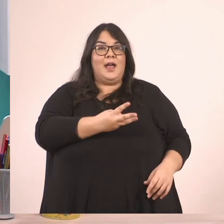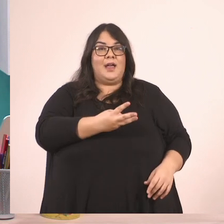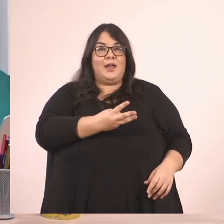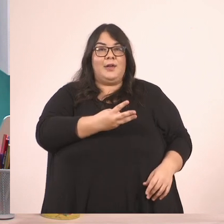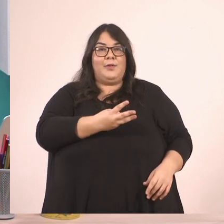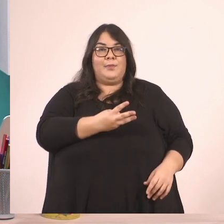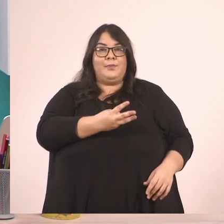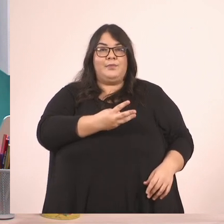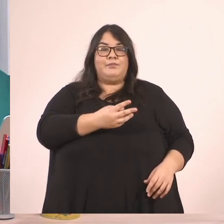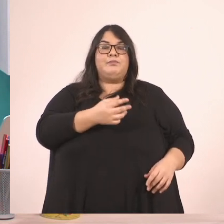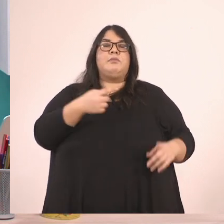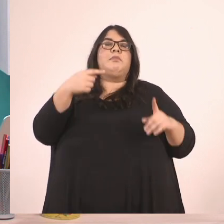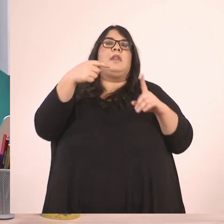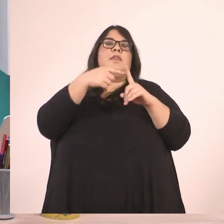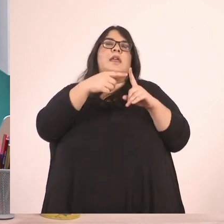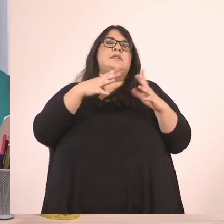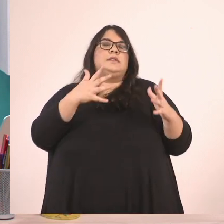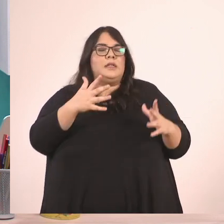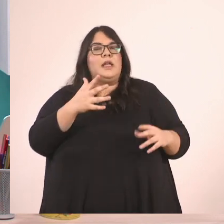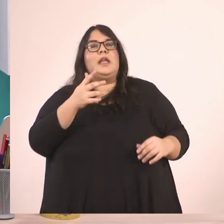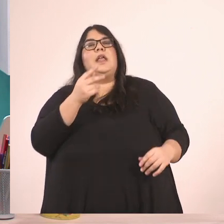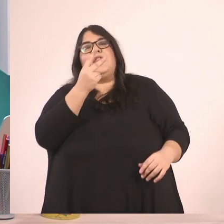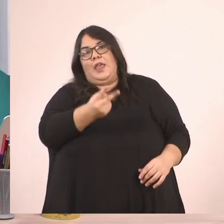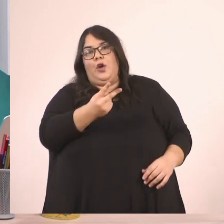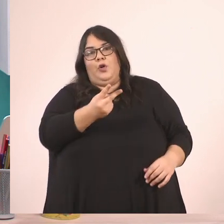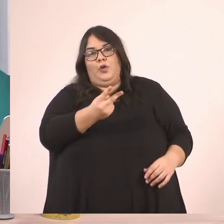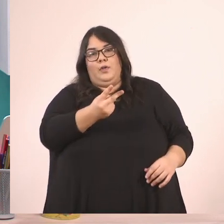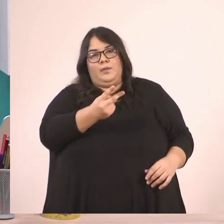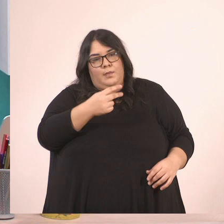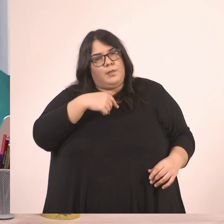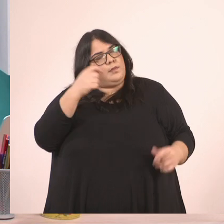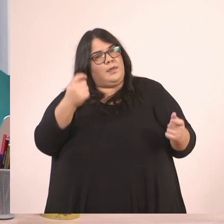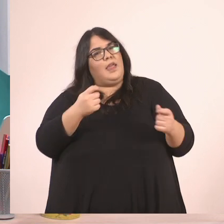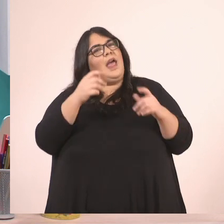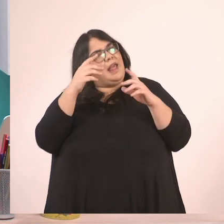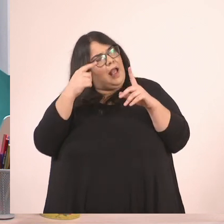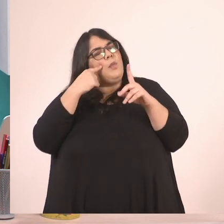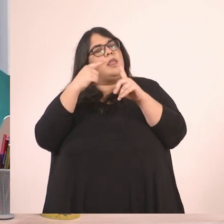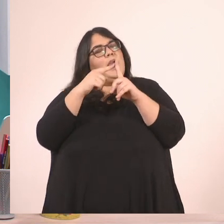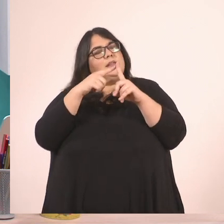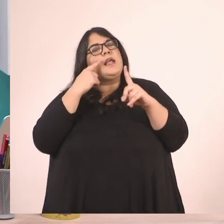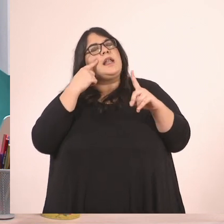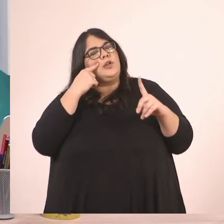είναι και αυτό ίσο με το 2 Ας την κάνουμε για υπαλήθευση